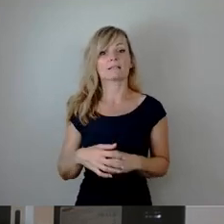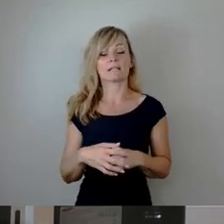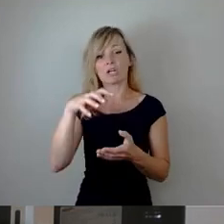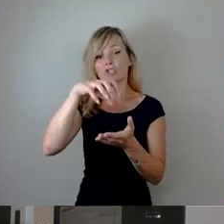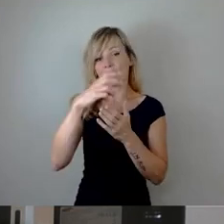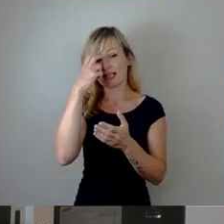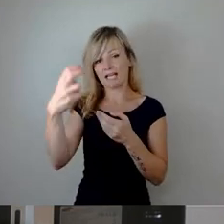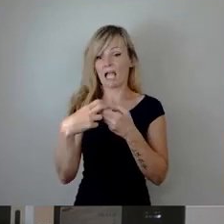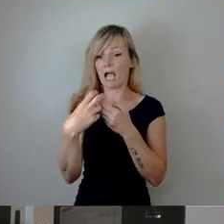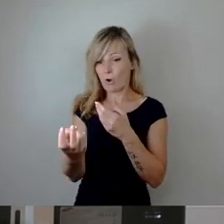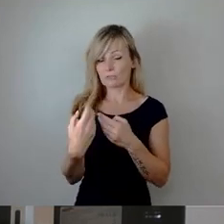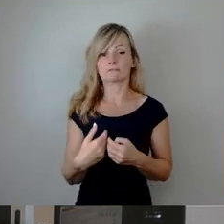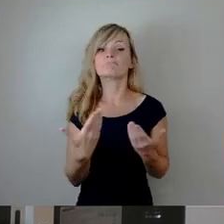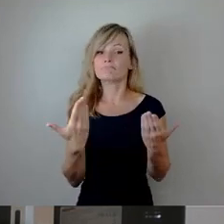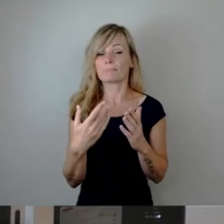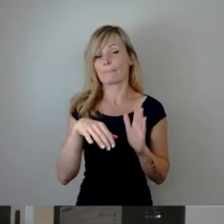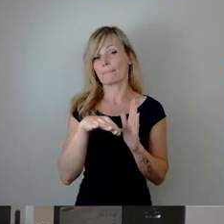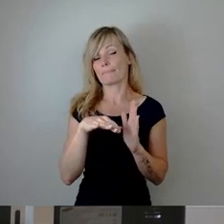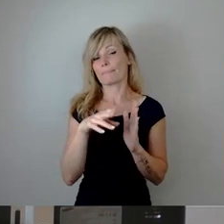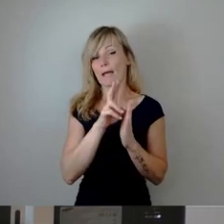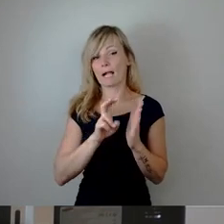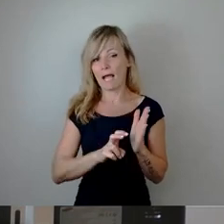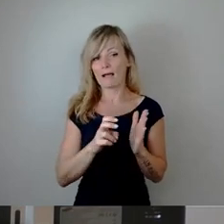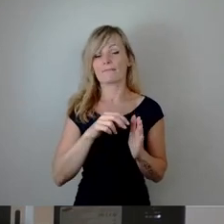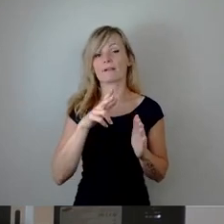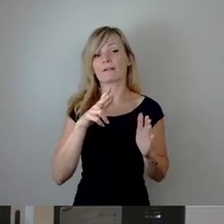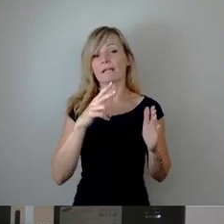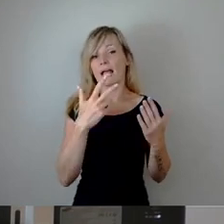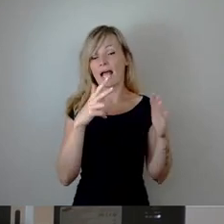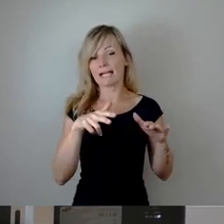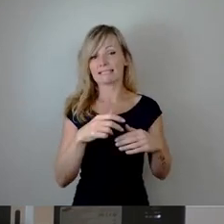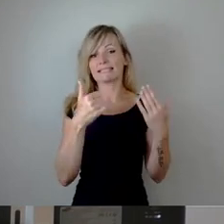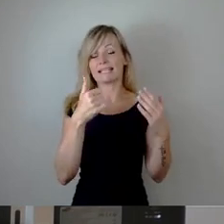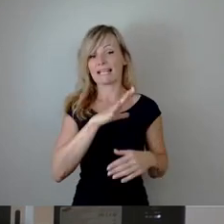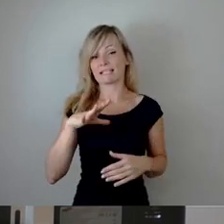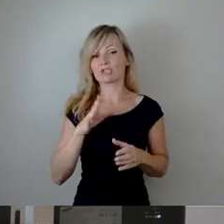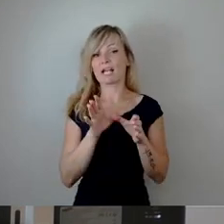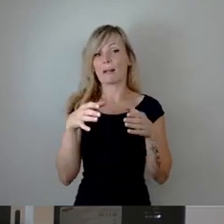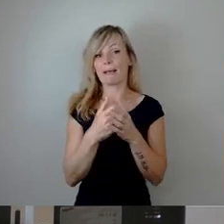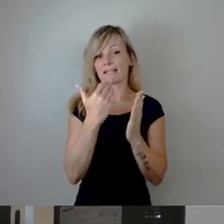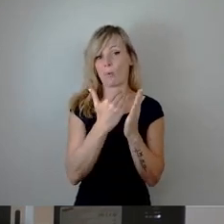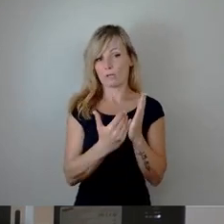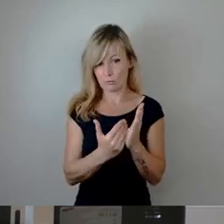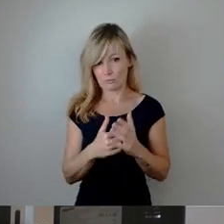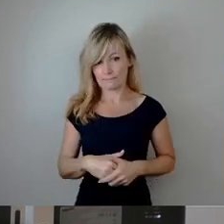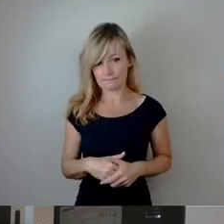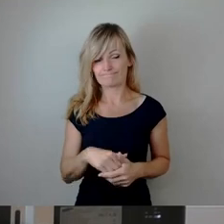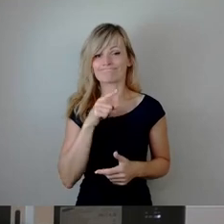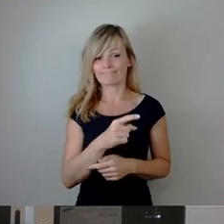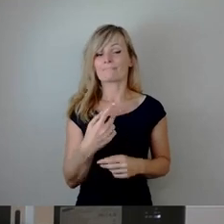der § 18 Sächsische Gemeindeordnung. Dazu fehlt zwar noch Rechtsprechung,